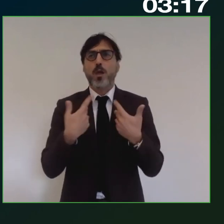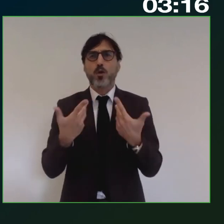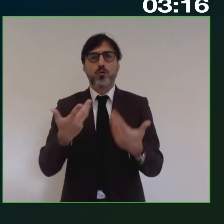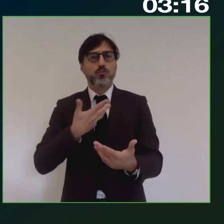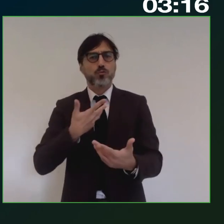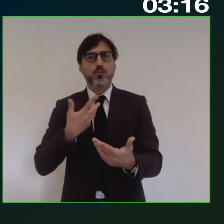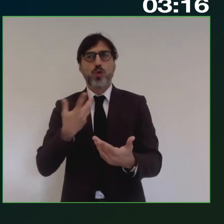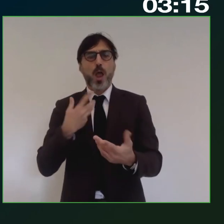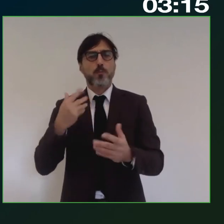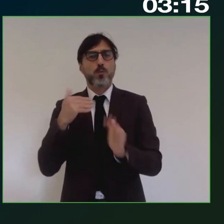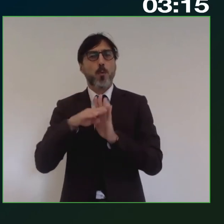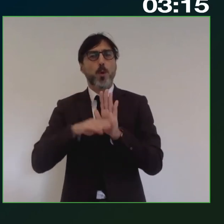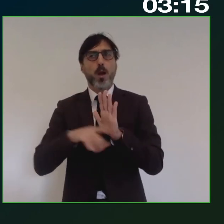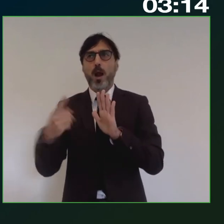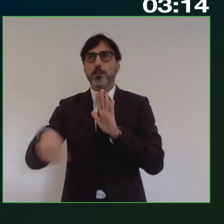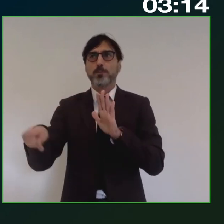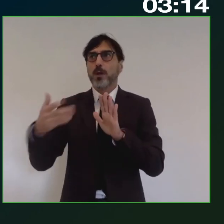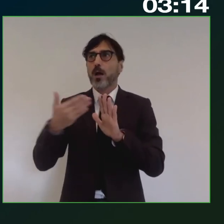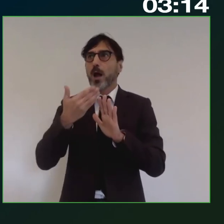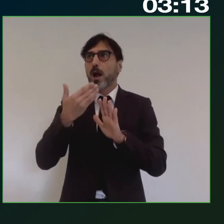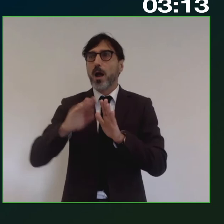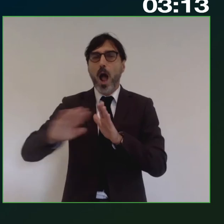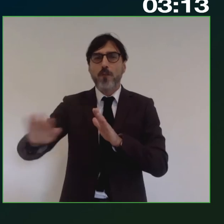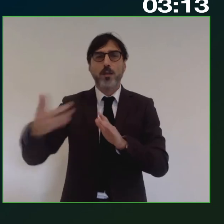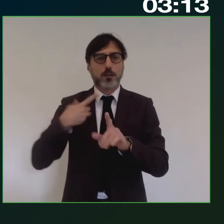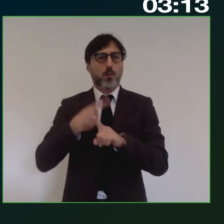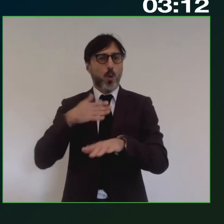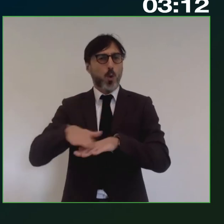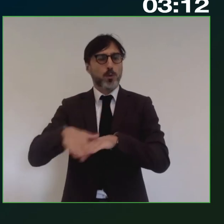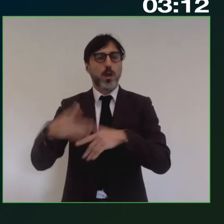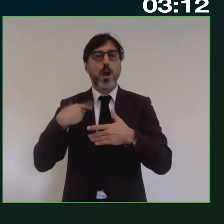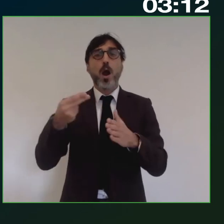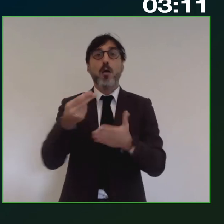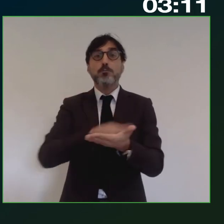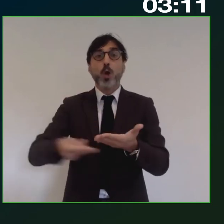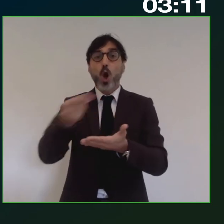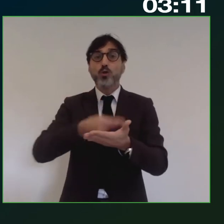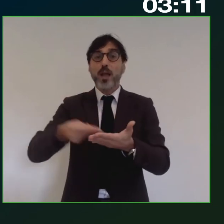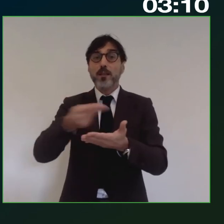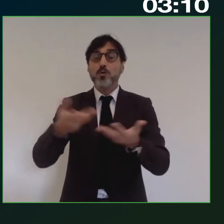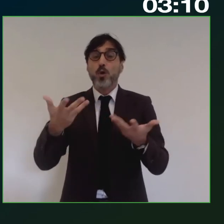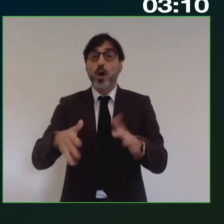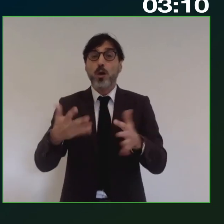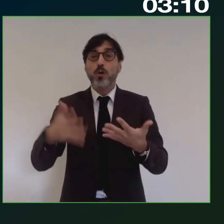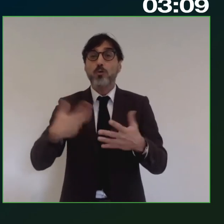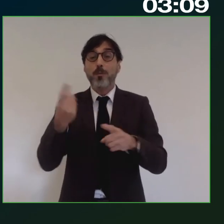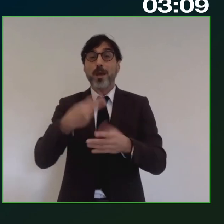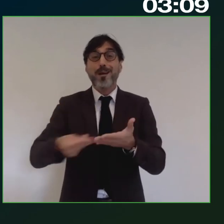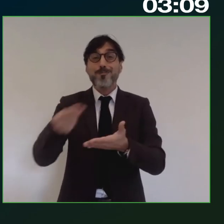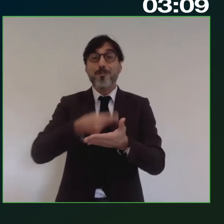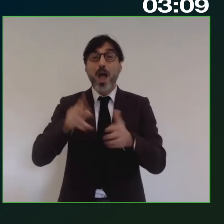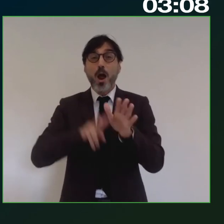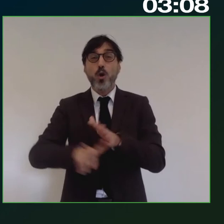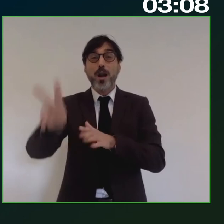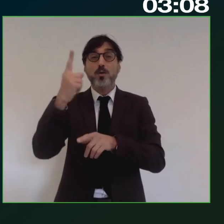'ambito di questo ciclo programmatorio o tutta la progettazione che pure veniva richiamata rispetto al piano nazionale per la ripresa e